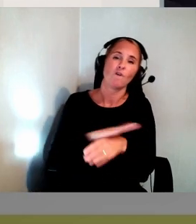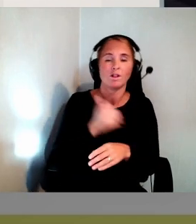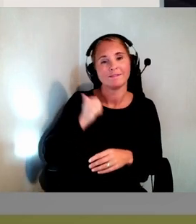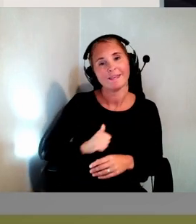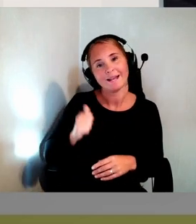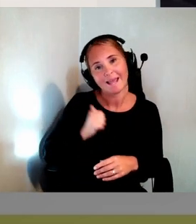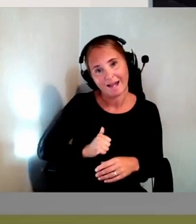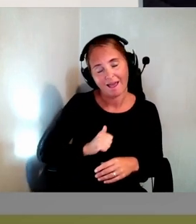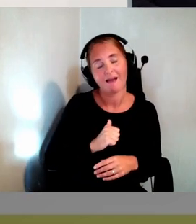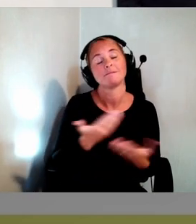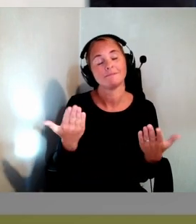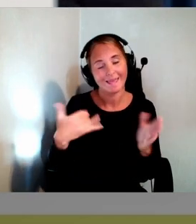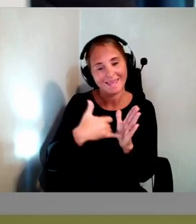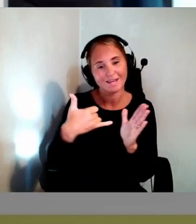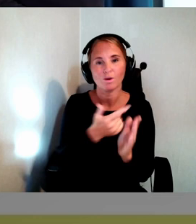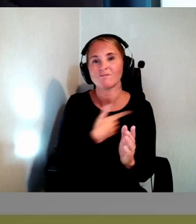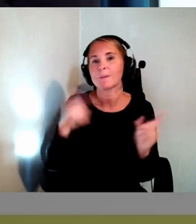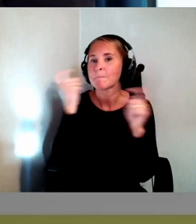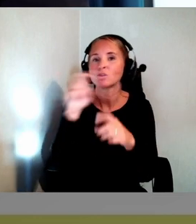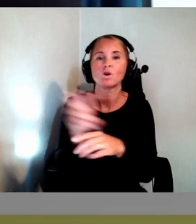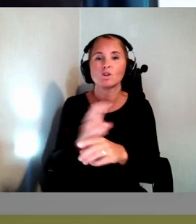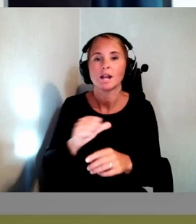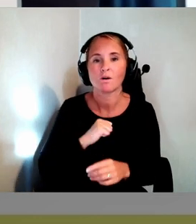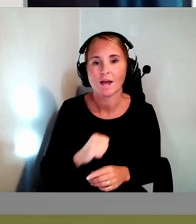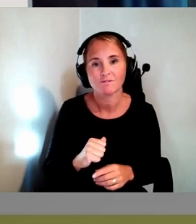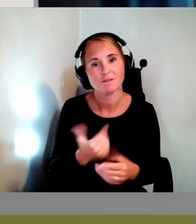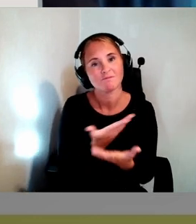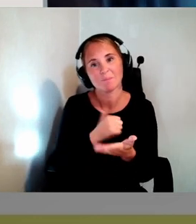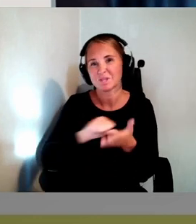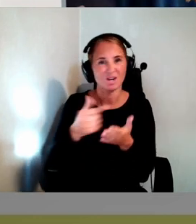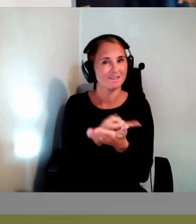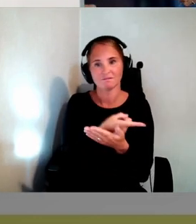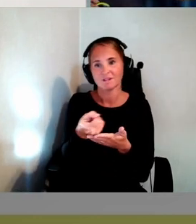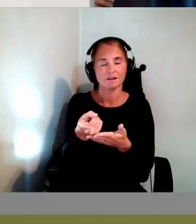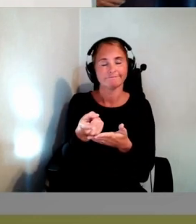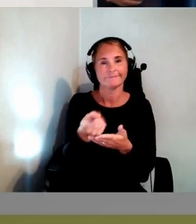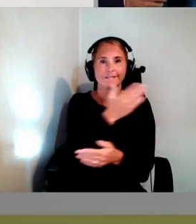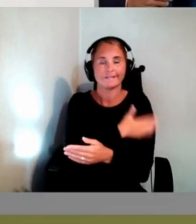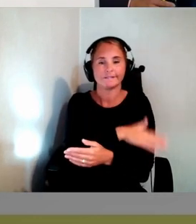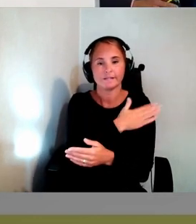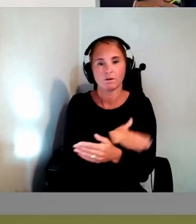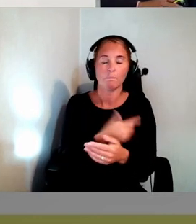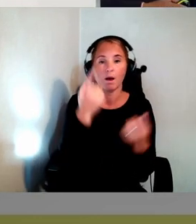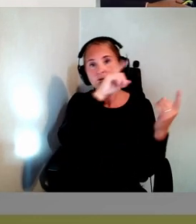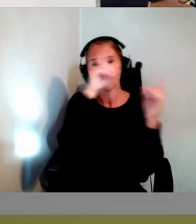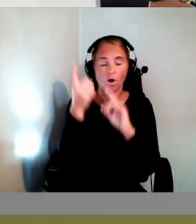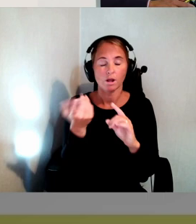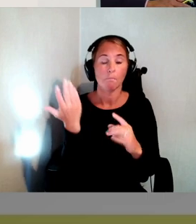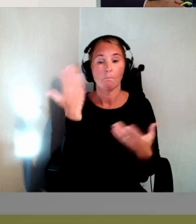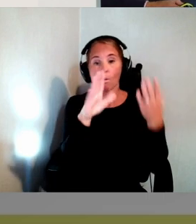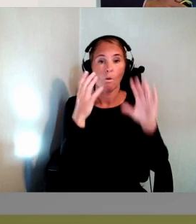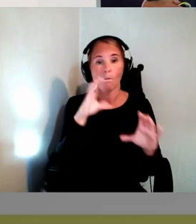vi inte kontrollerar själva. Och som vi inte betalar för. Typ om folk lägger upp bilder på våra produkter.